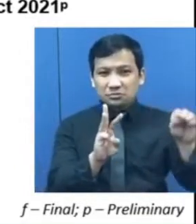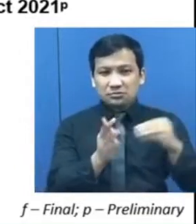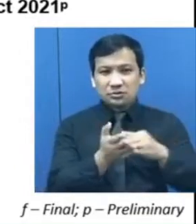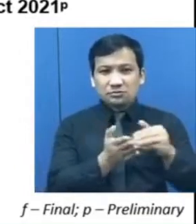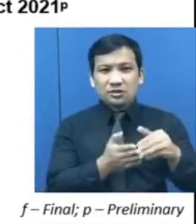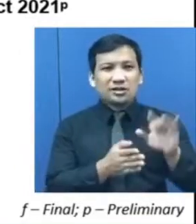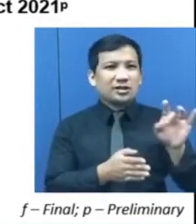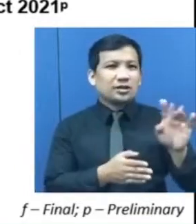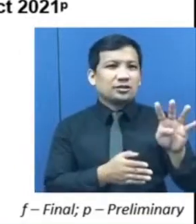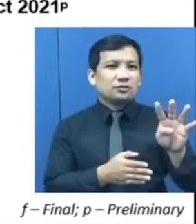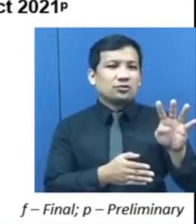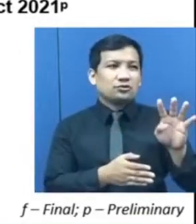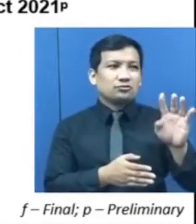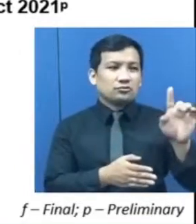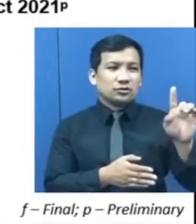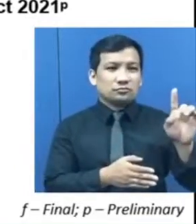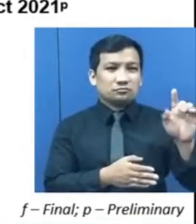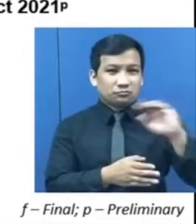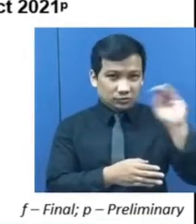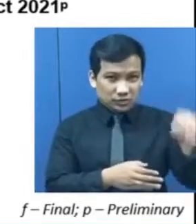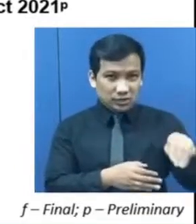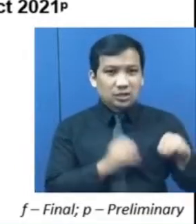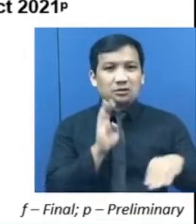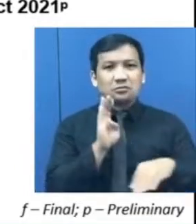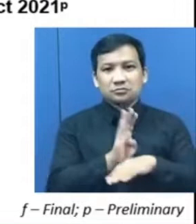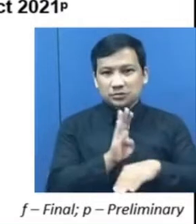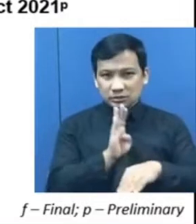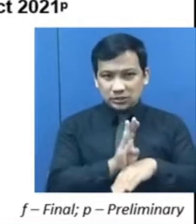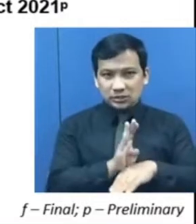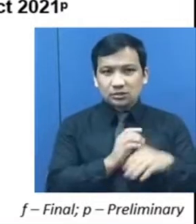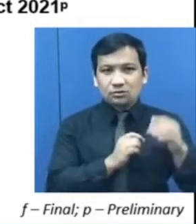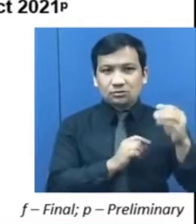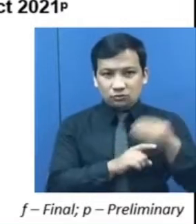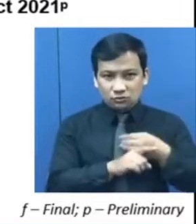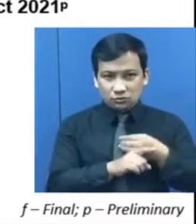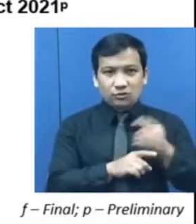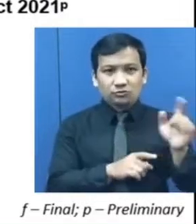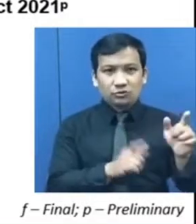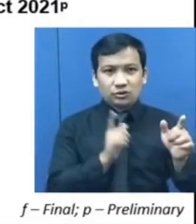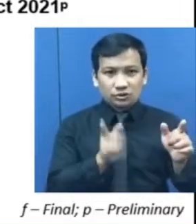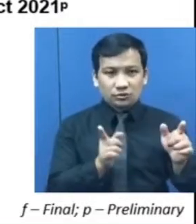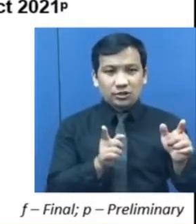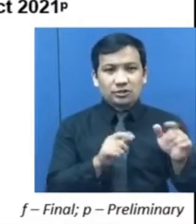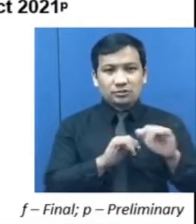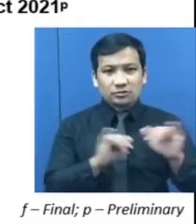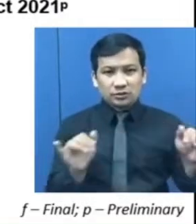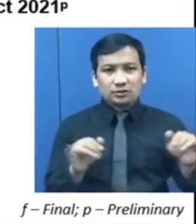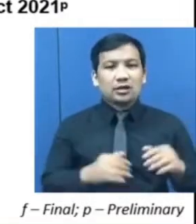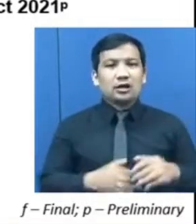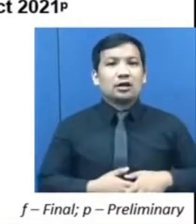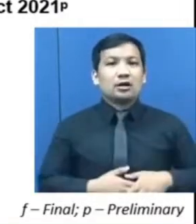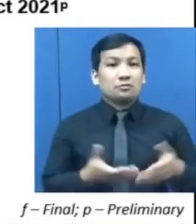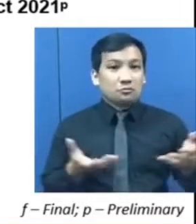.9% ang may trabaho o negosyo nitong Oktubre 2021. Ito ay mas mataas